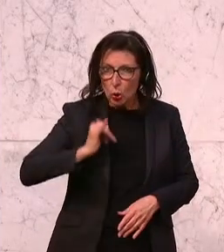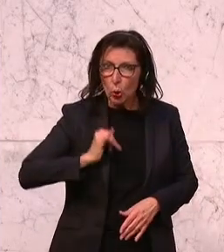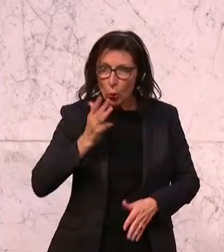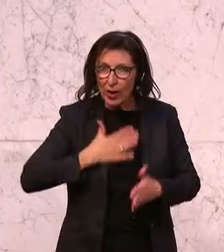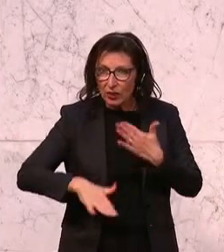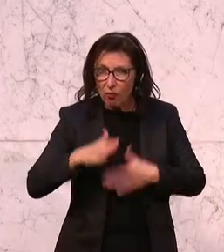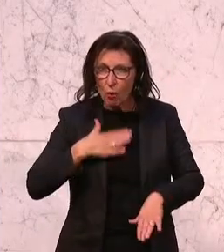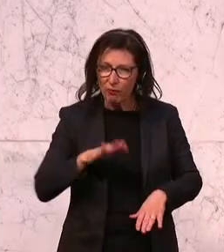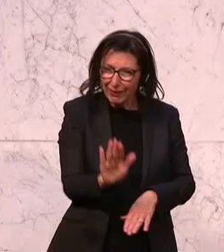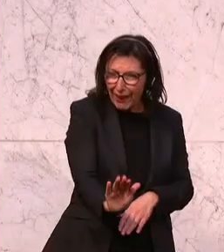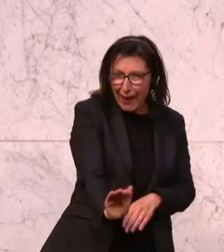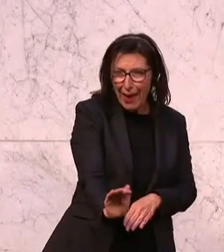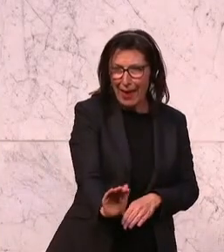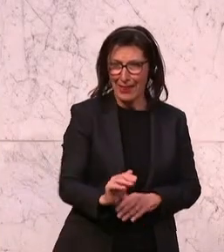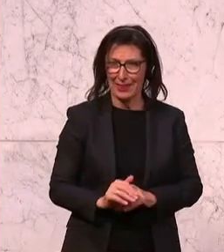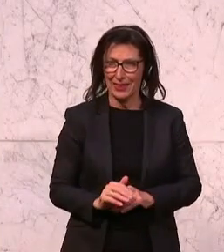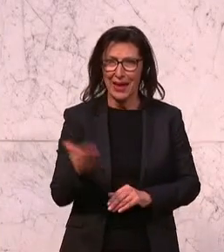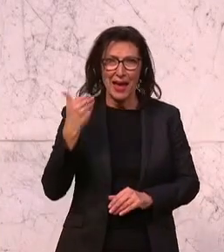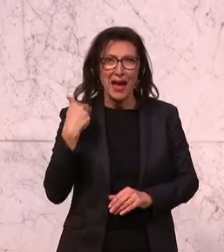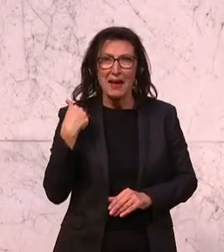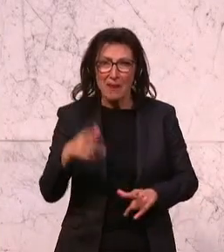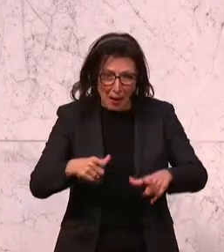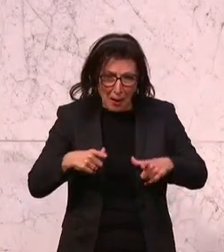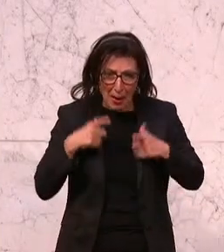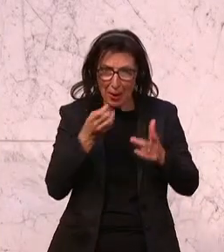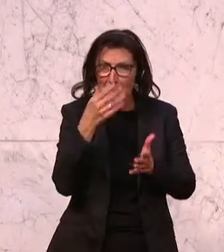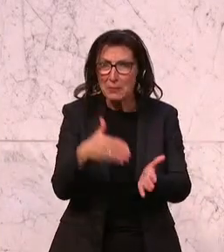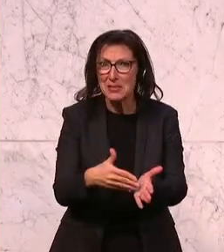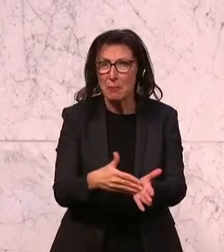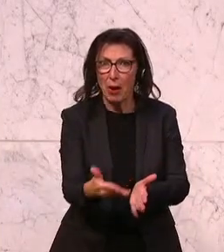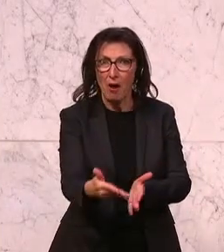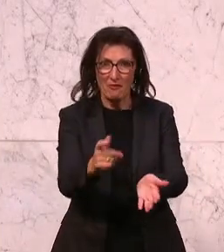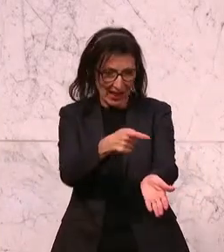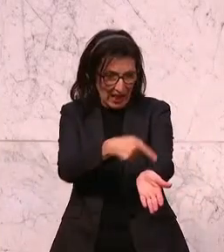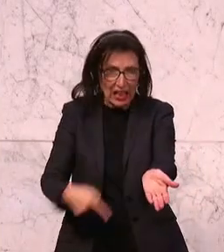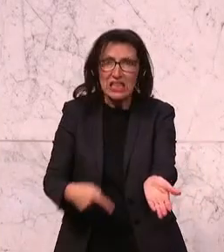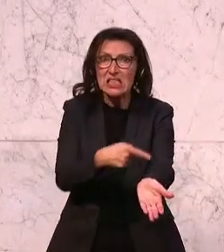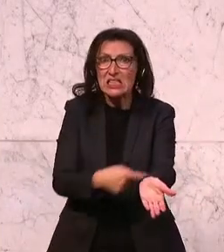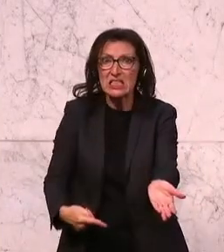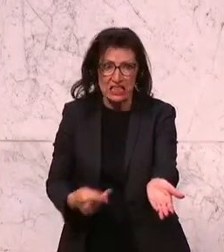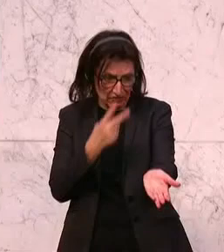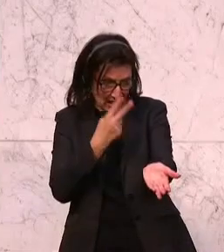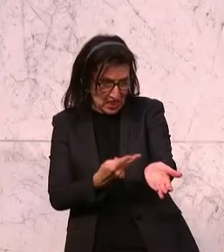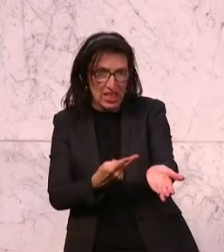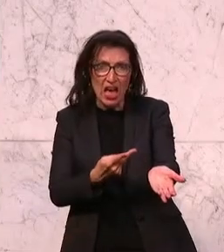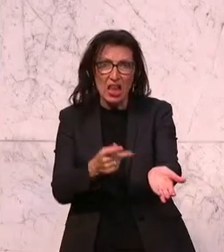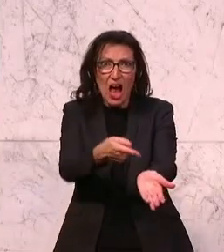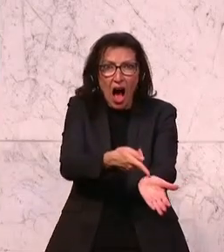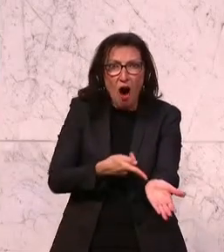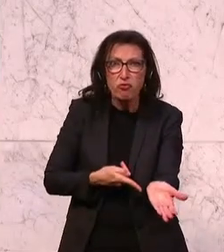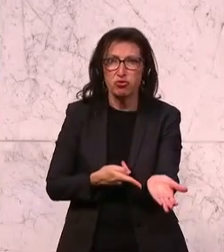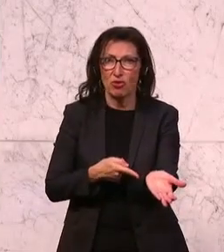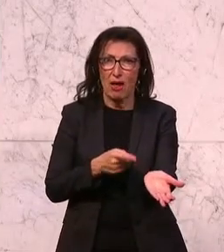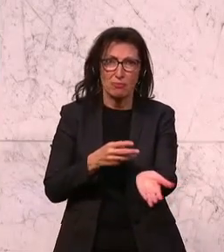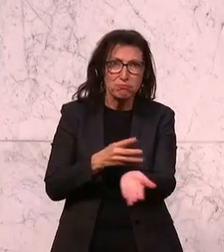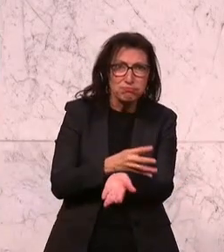die kleine Kinder sind und die geschädigt worden sind, dass man sieht, wenn sie geritzt sich haben und sich überall die Venen aufgeschnitten